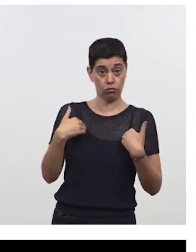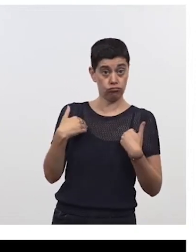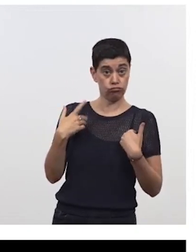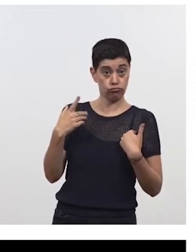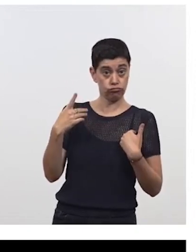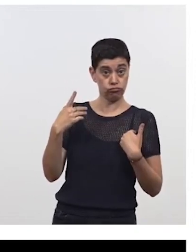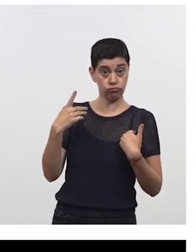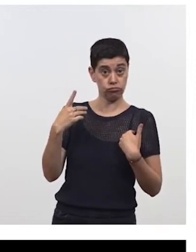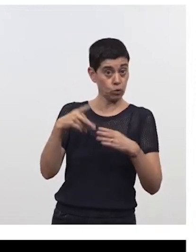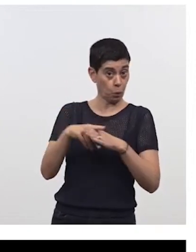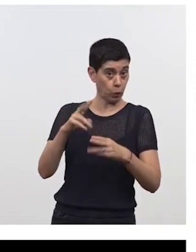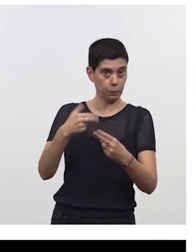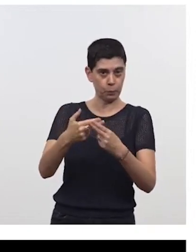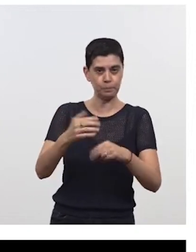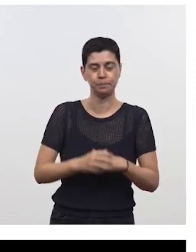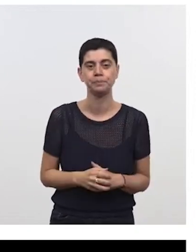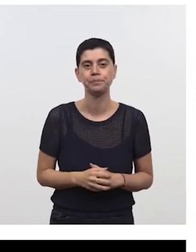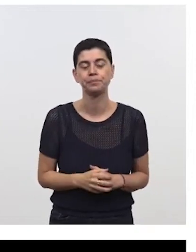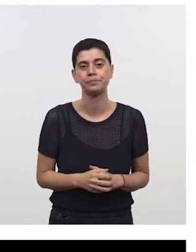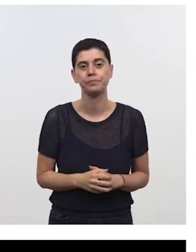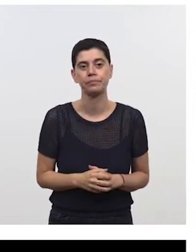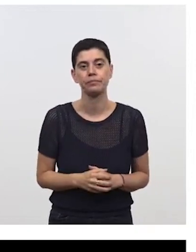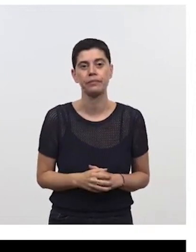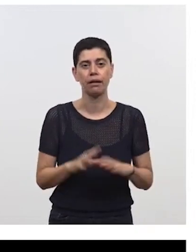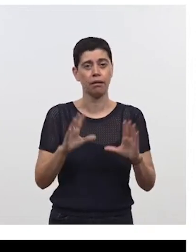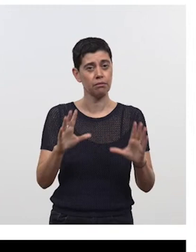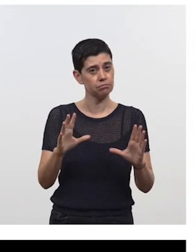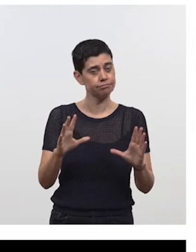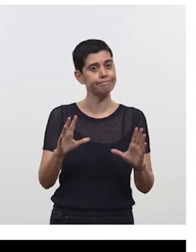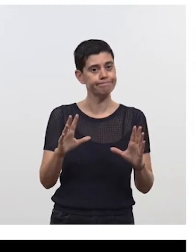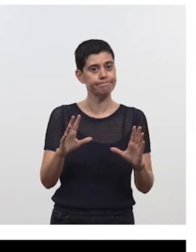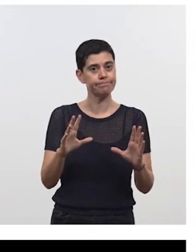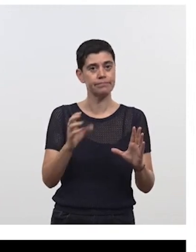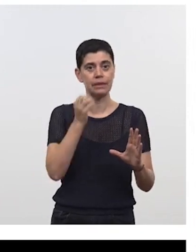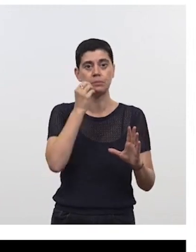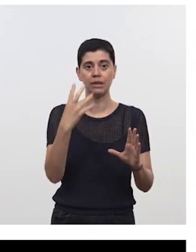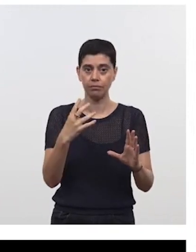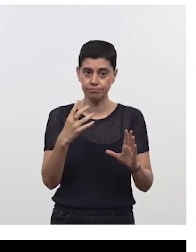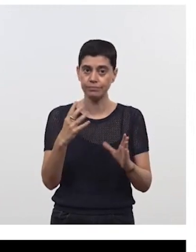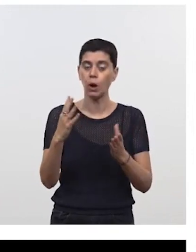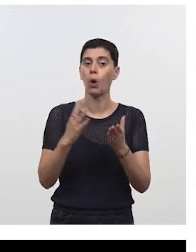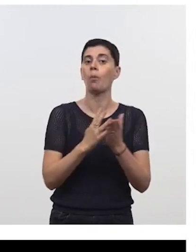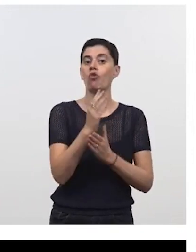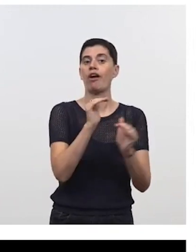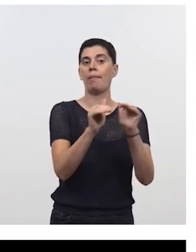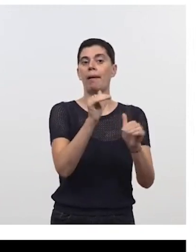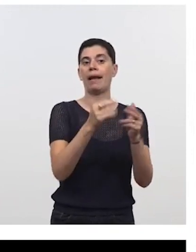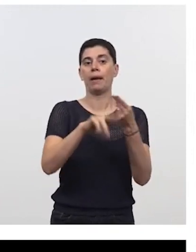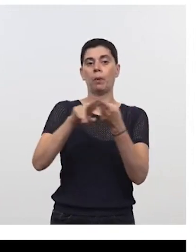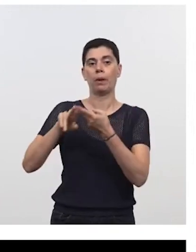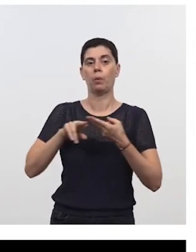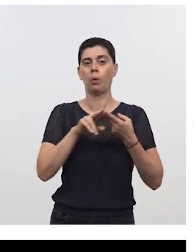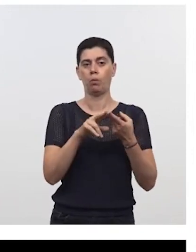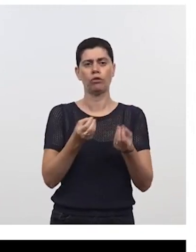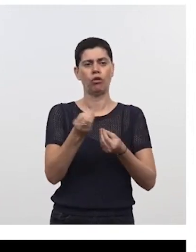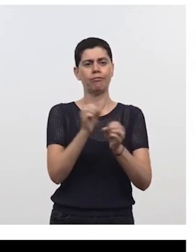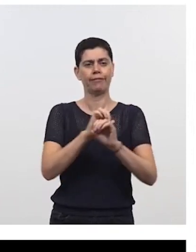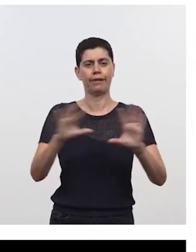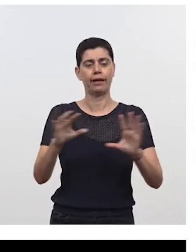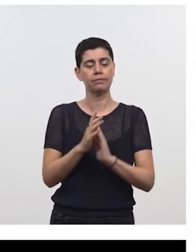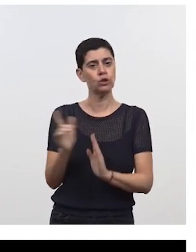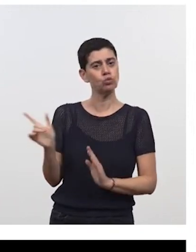Merci de nous permettre de clarifier un certain nombre de choses sur cet appel à projet, puisque, avec Boris, nous avons été un peu surpris de